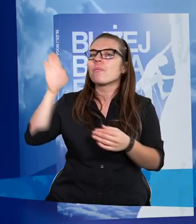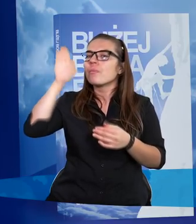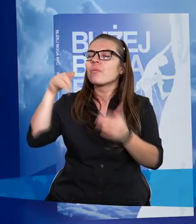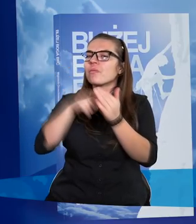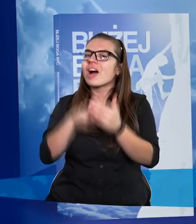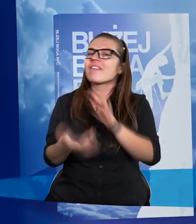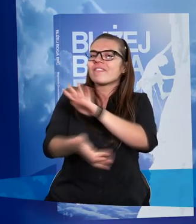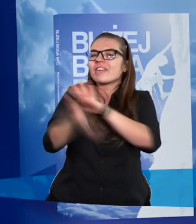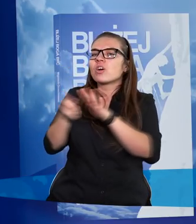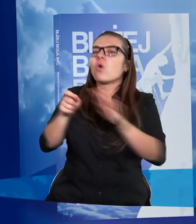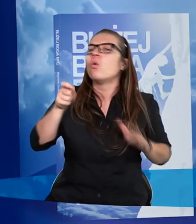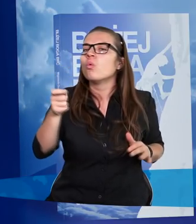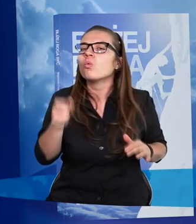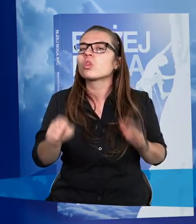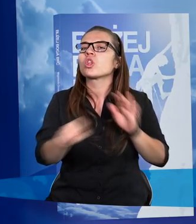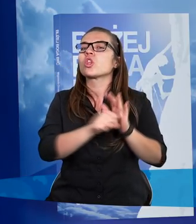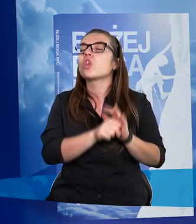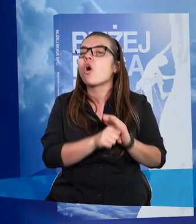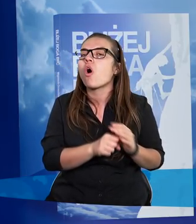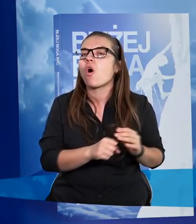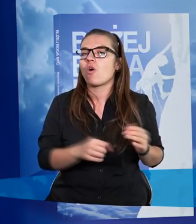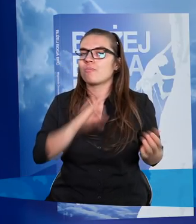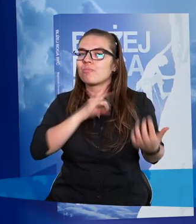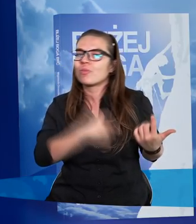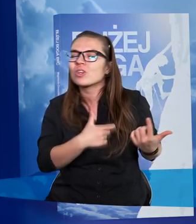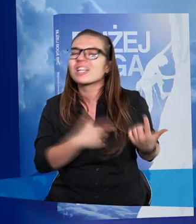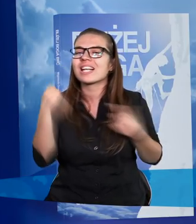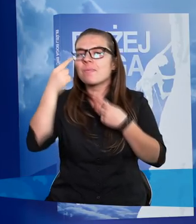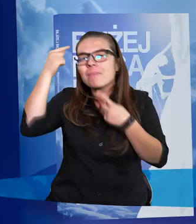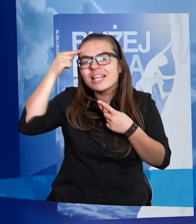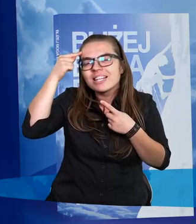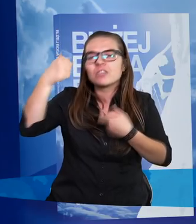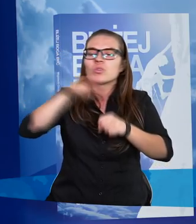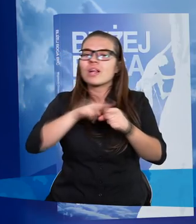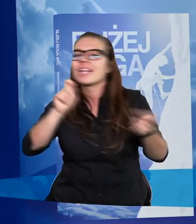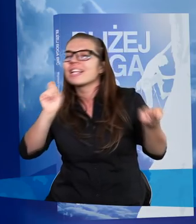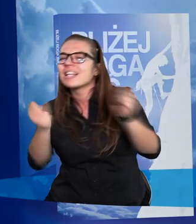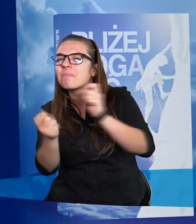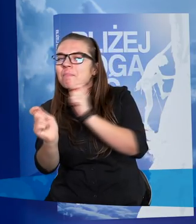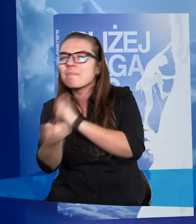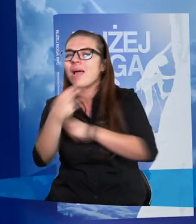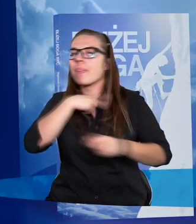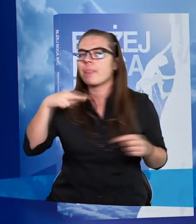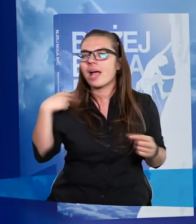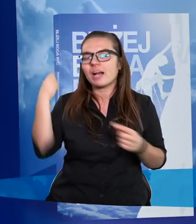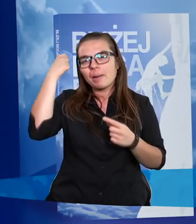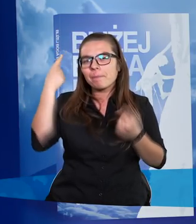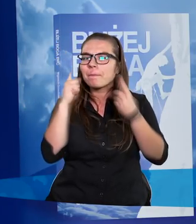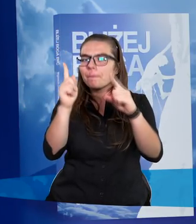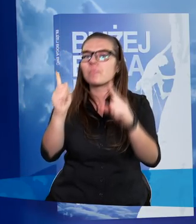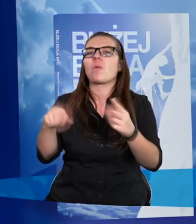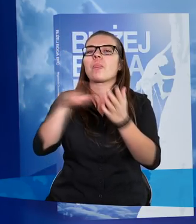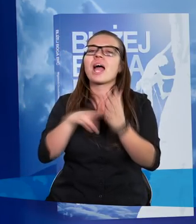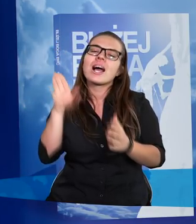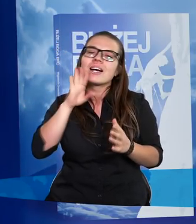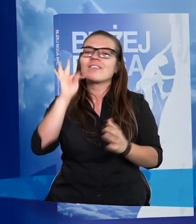Bóg wyciągnął klucze. To były pewne myśli czy doświadczenia, którymi zmienił nasze spojrzenie na siebie samego,